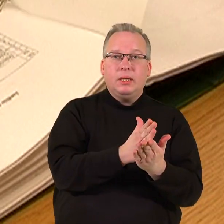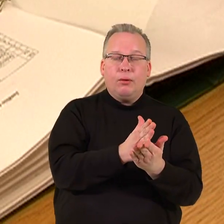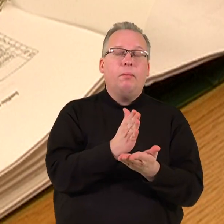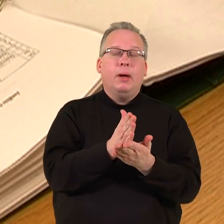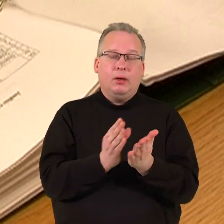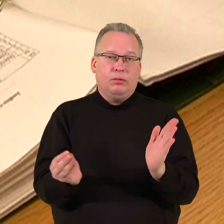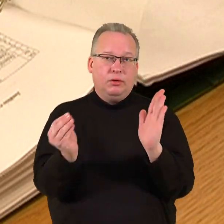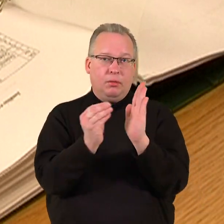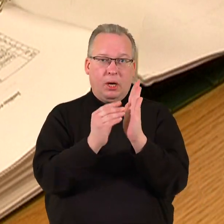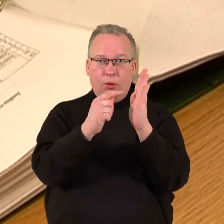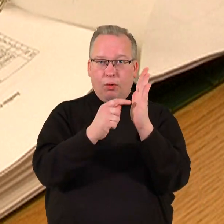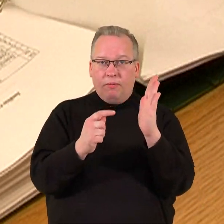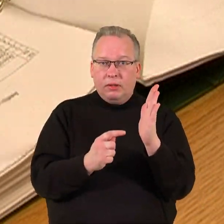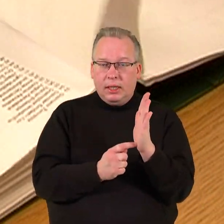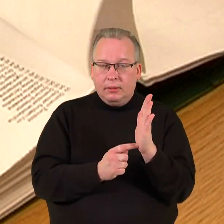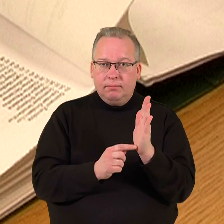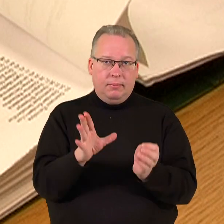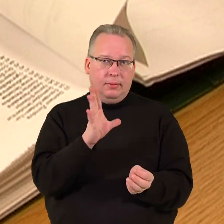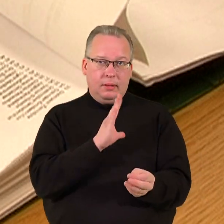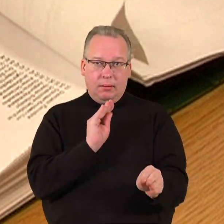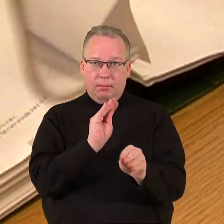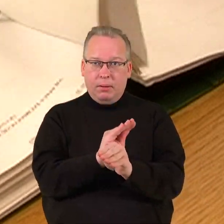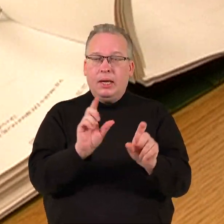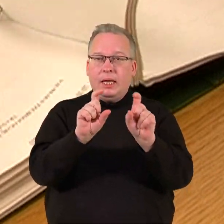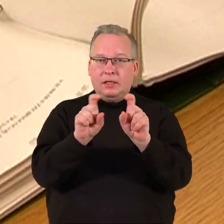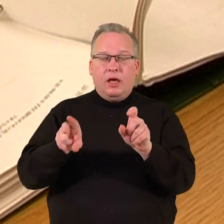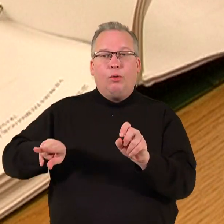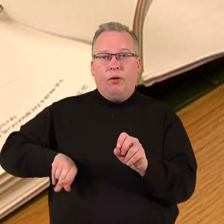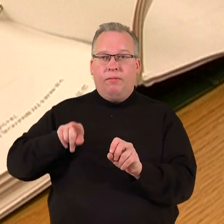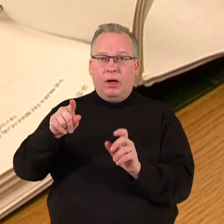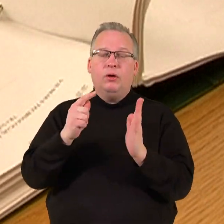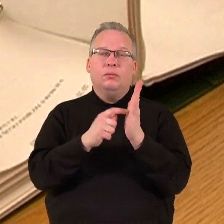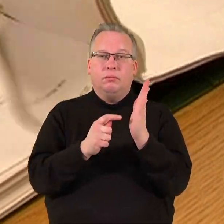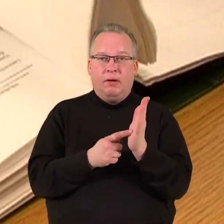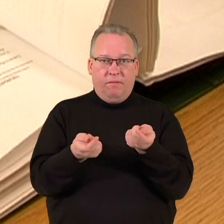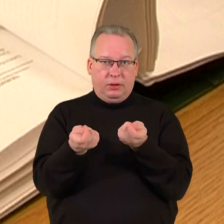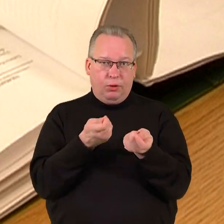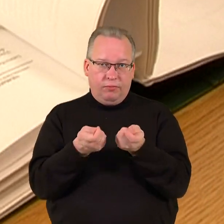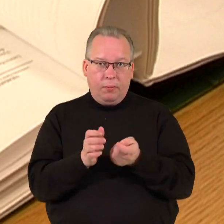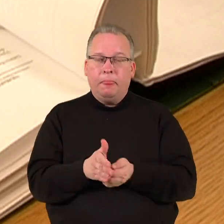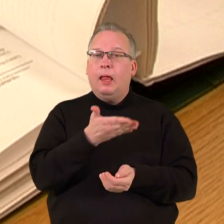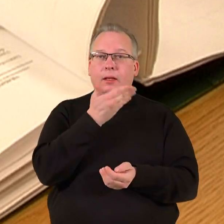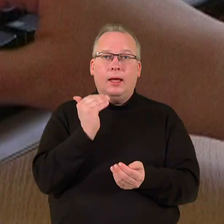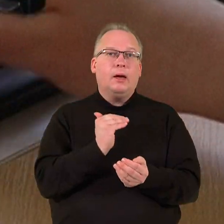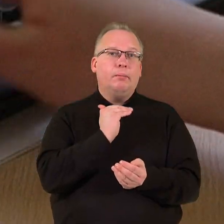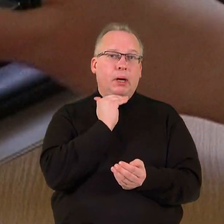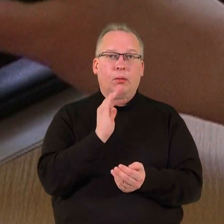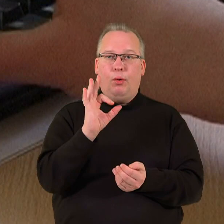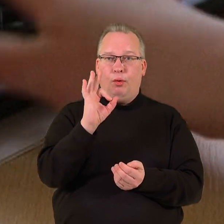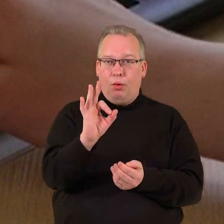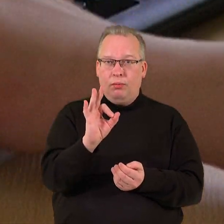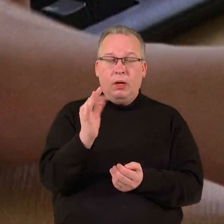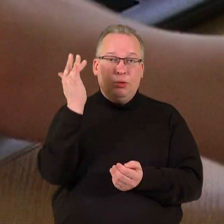pareiginės algos koeficijantas negali viršyti įstaigos vadovo maksimalus koeficijanto, nėra pakankama, o